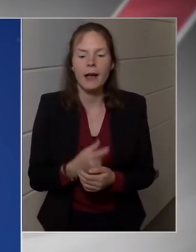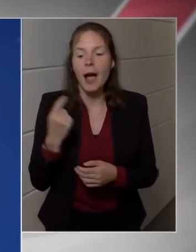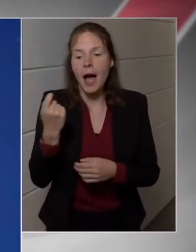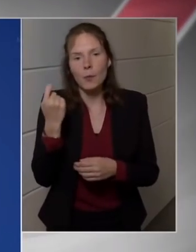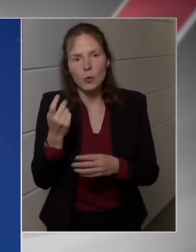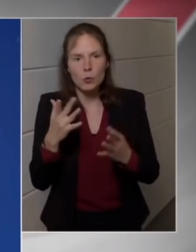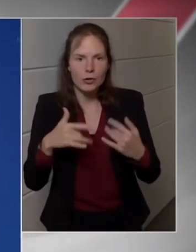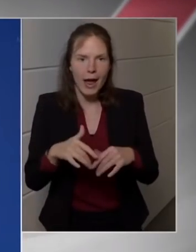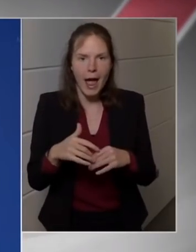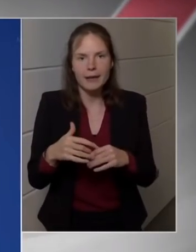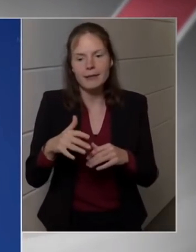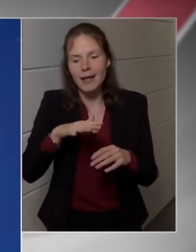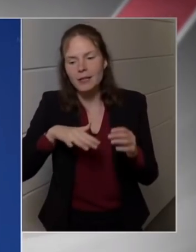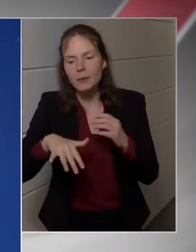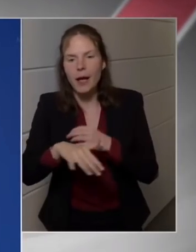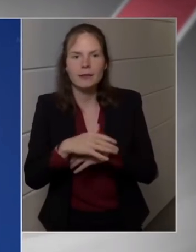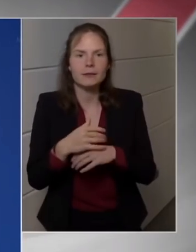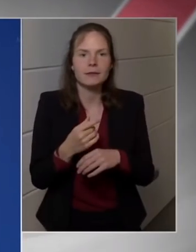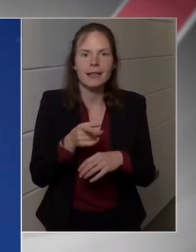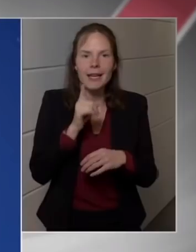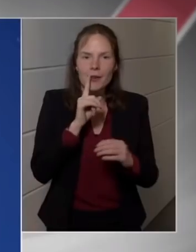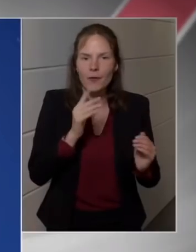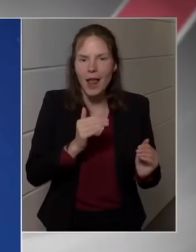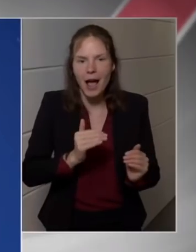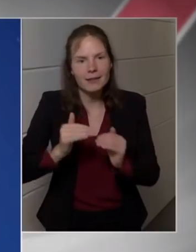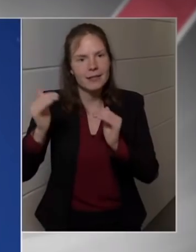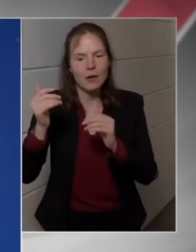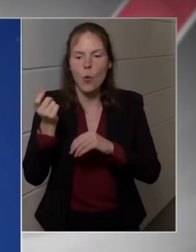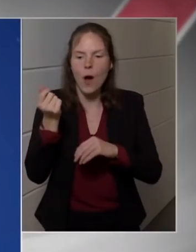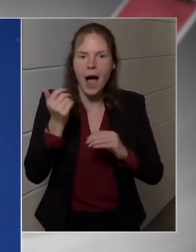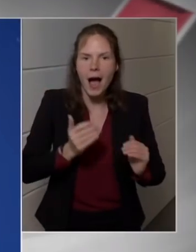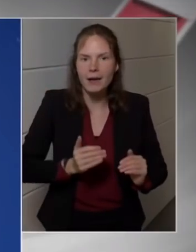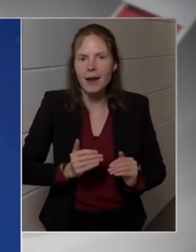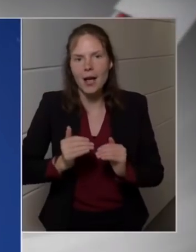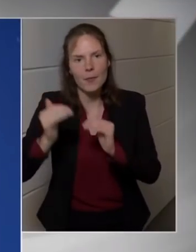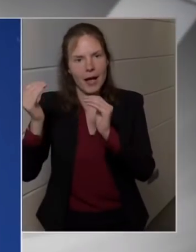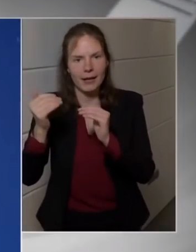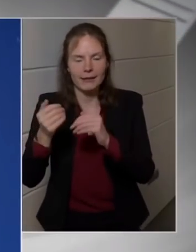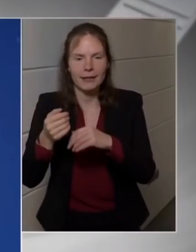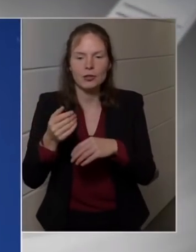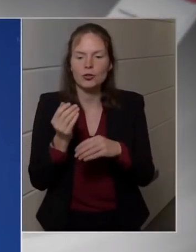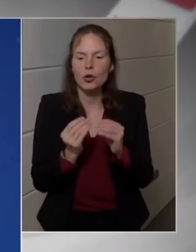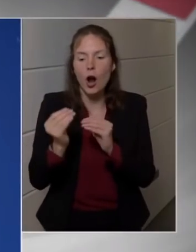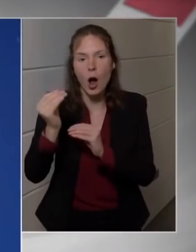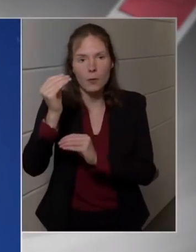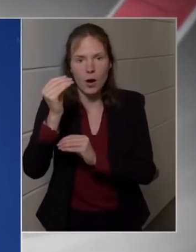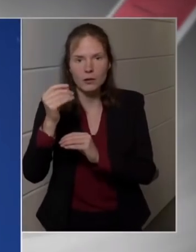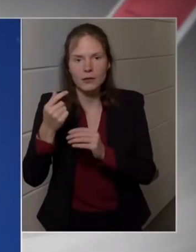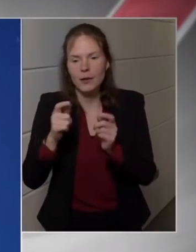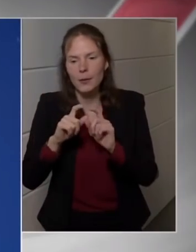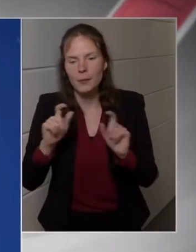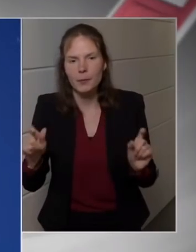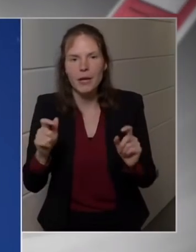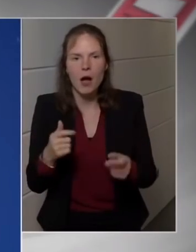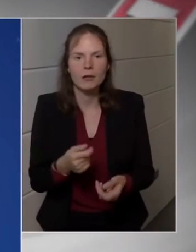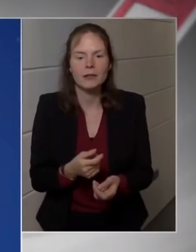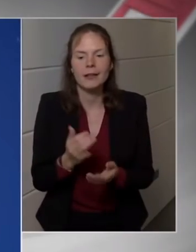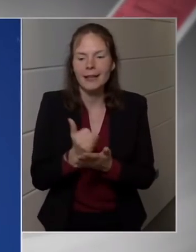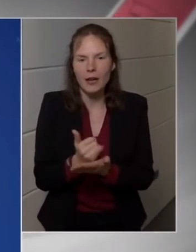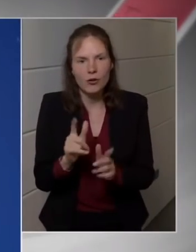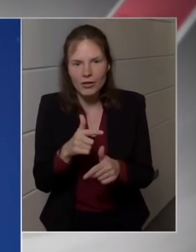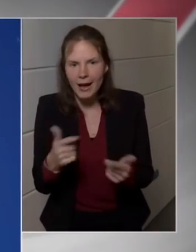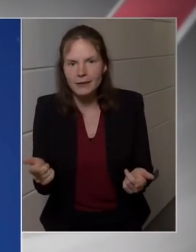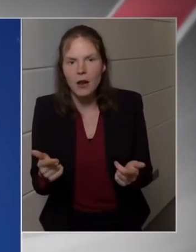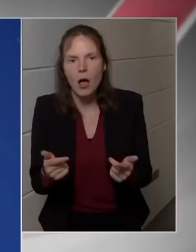a védelmét biztosítja. Meg kell erősíteni a magyar honvédséget, és a háborús helyzetben az